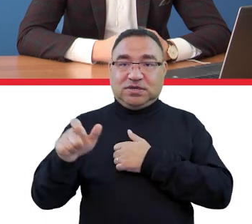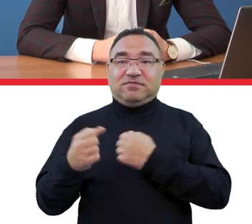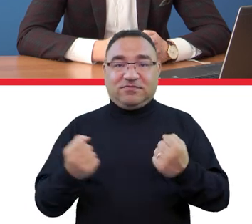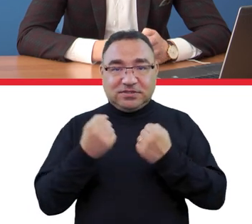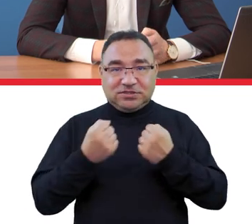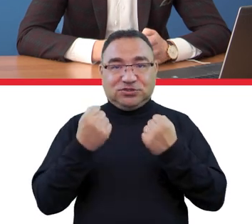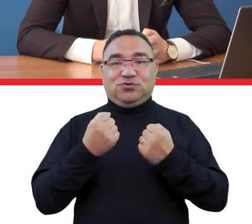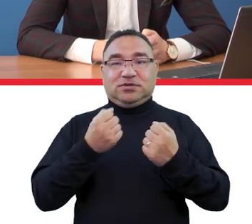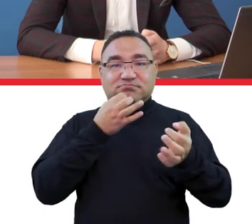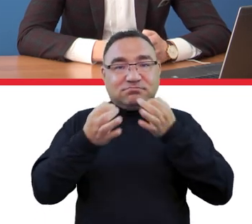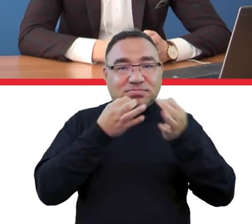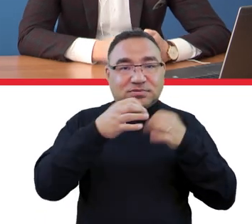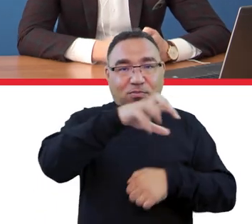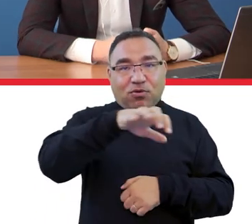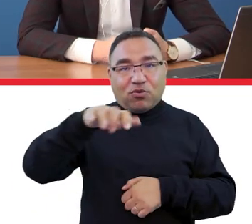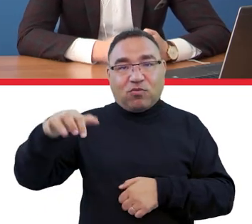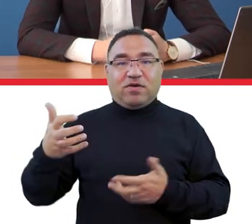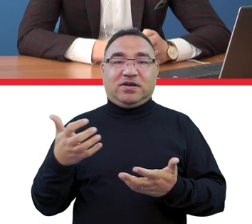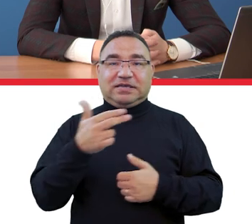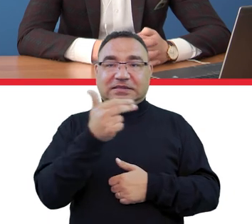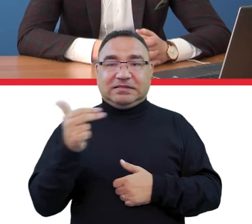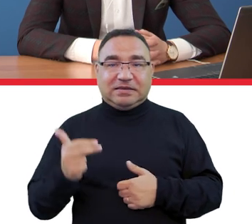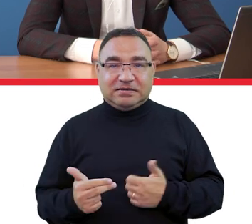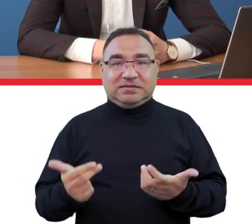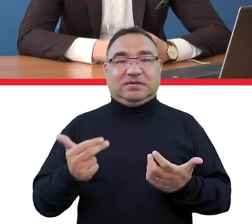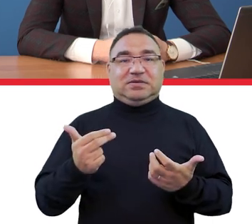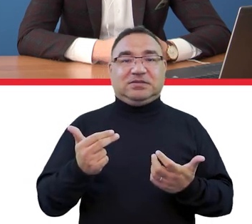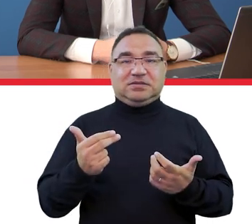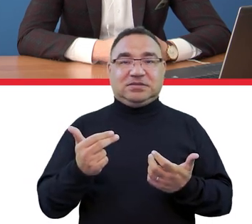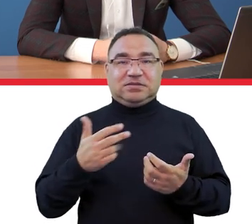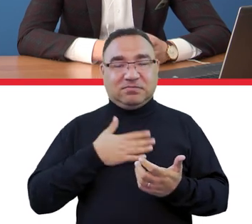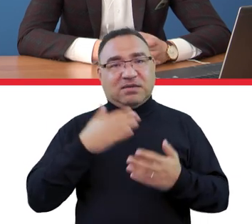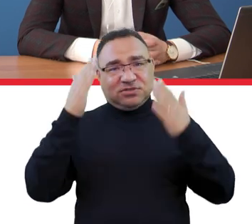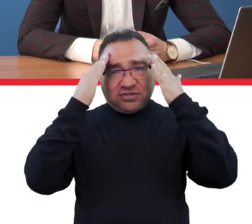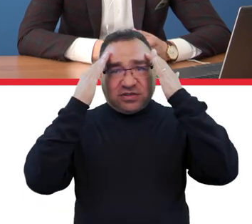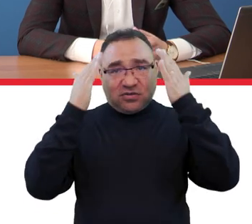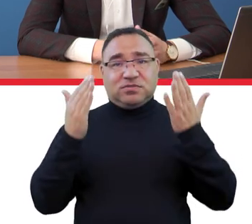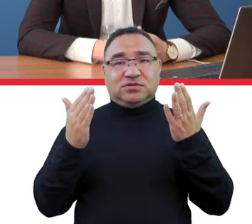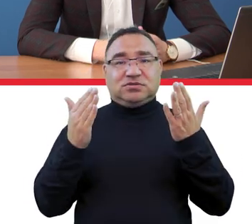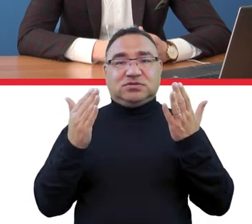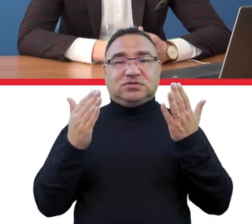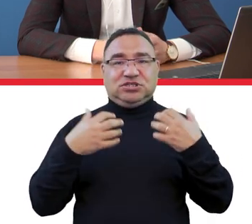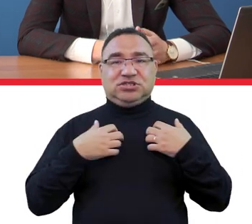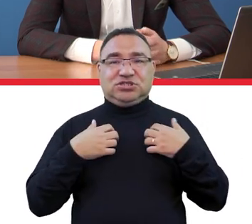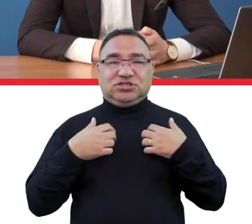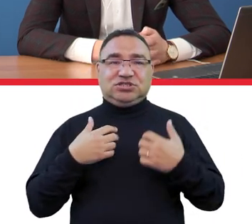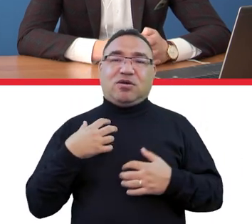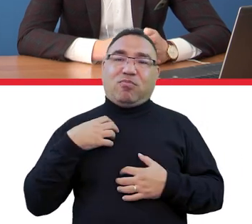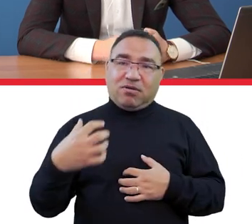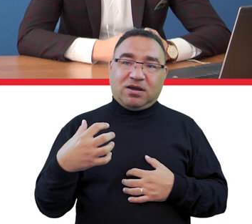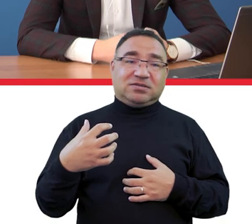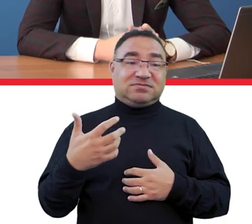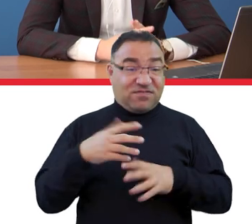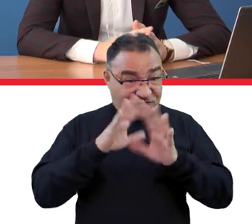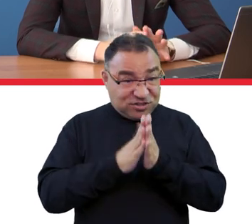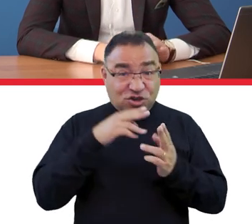przepracowania pogrupowania pewnych kwestii ja mam świadomość że życie jest zawsze bogatsze i może